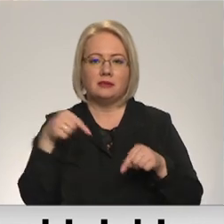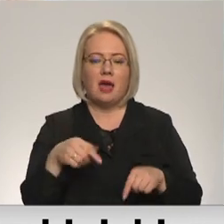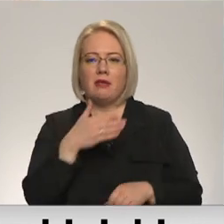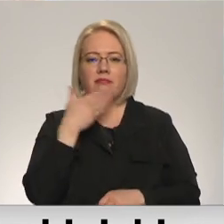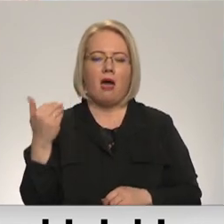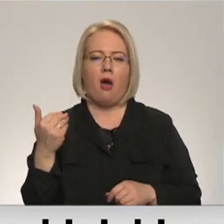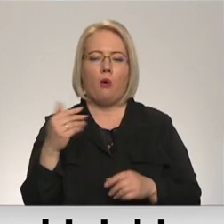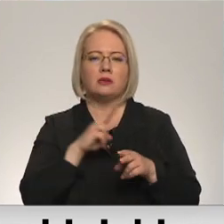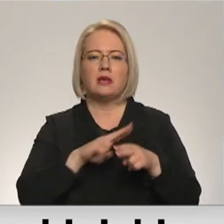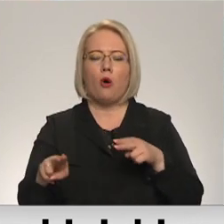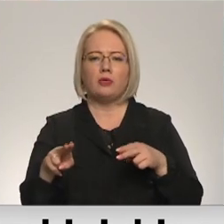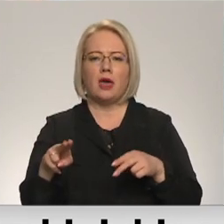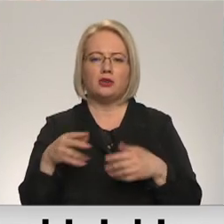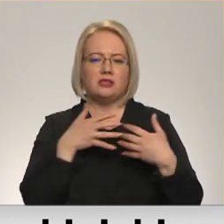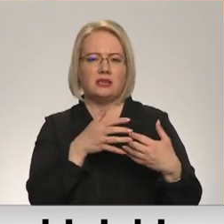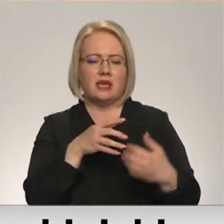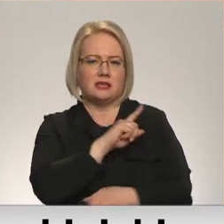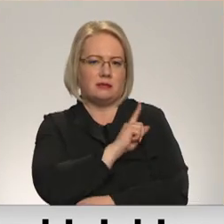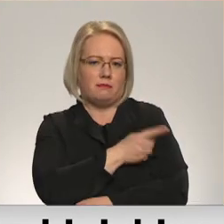palīdzēt ģimenēm ar bērniem nokļūt Latvijā.